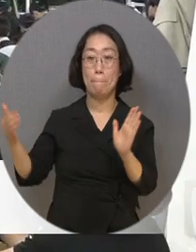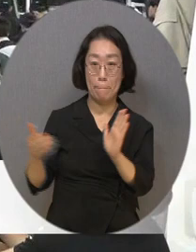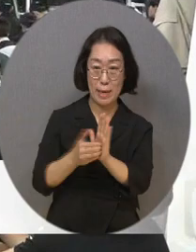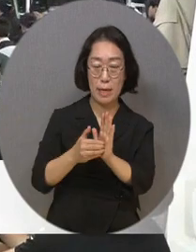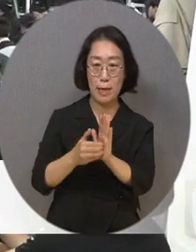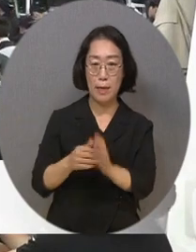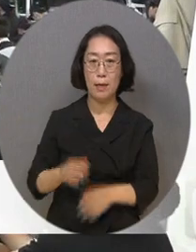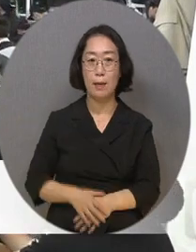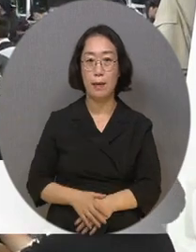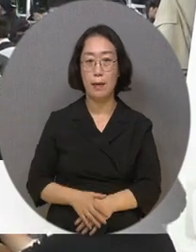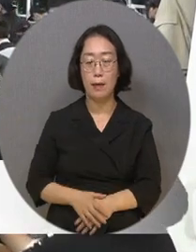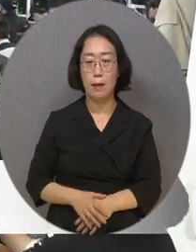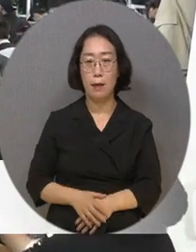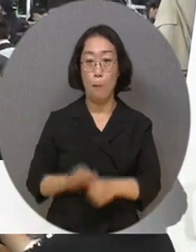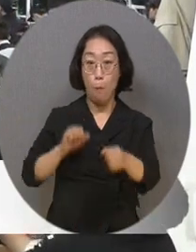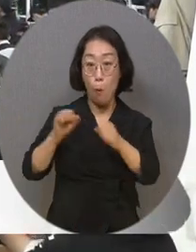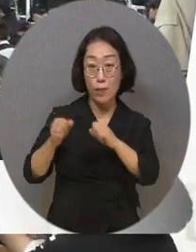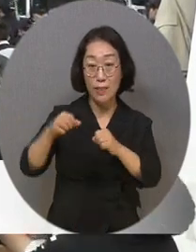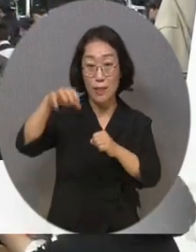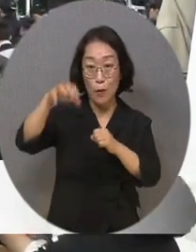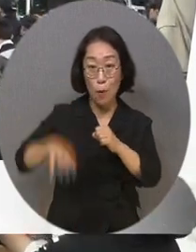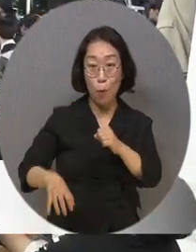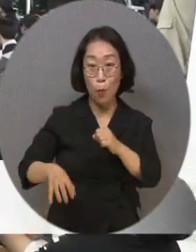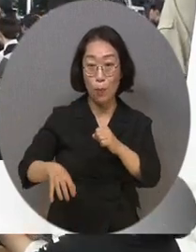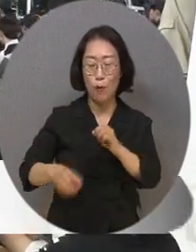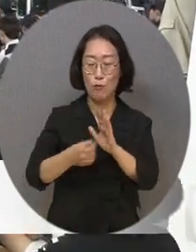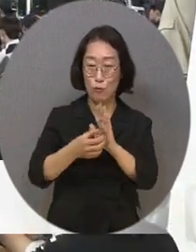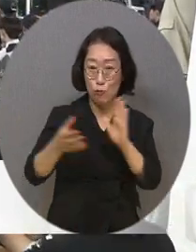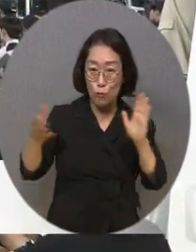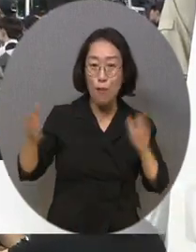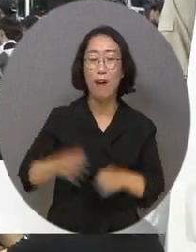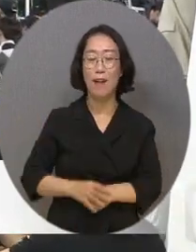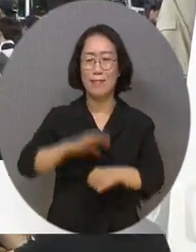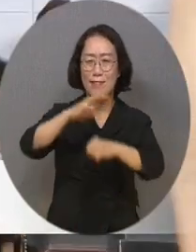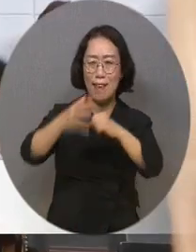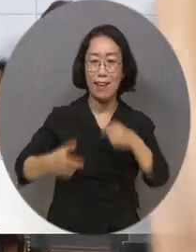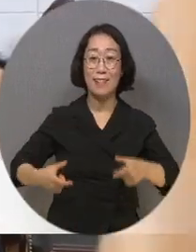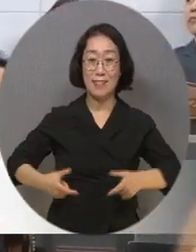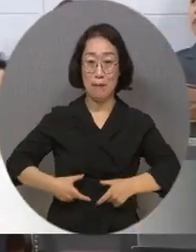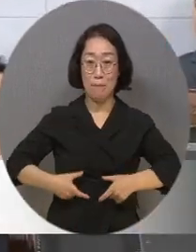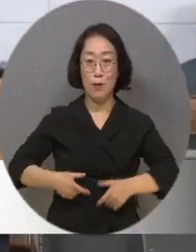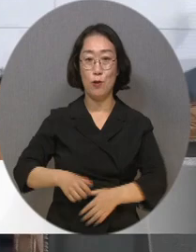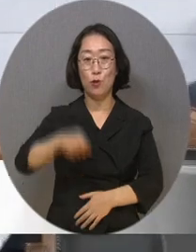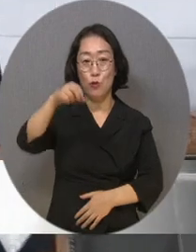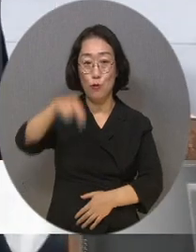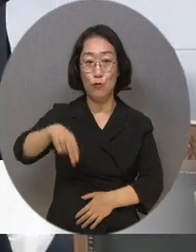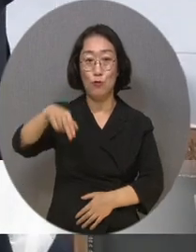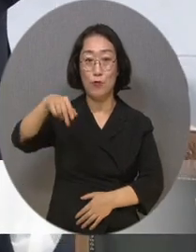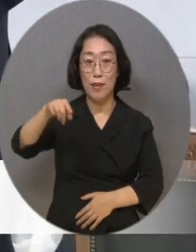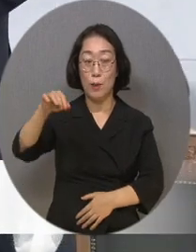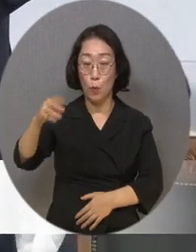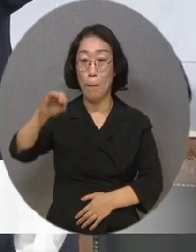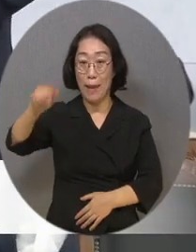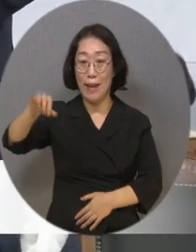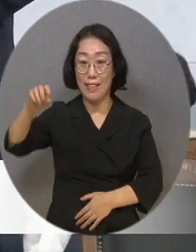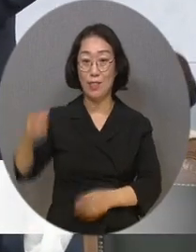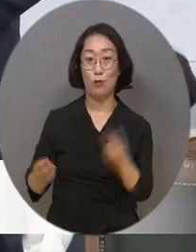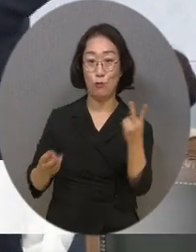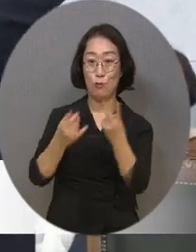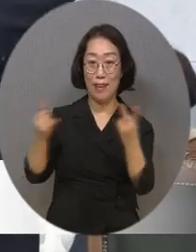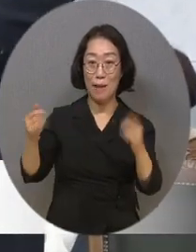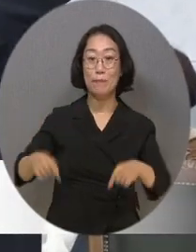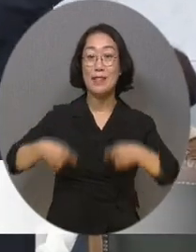개의식에는 복싱의 고장 고흥이 배출한 세계 복싱대회 챔피언 유재두 선수와 백인철 선수도 참석해